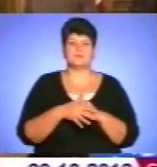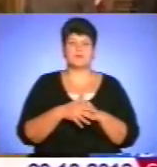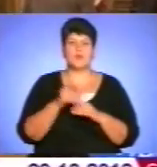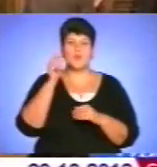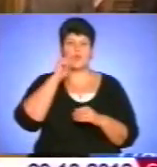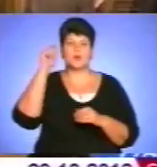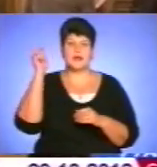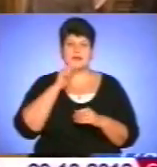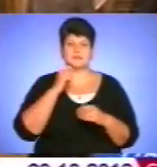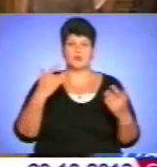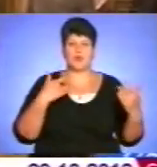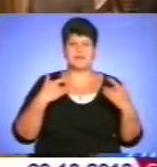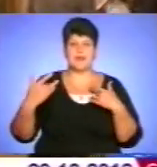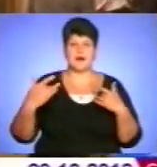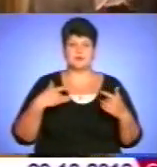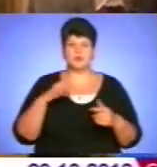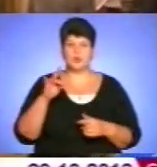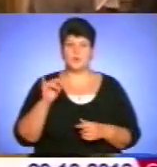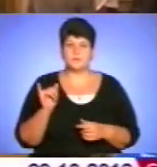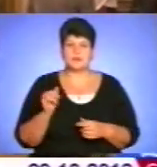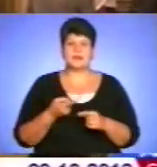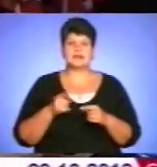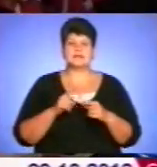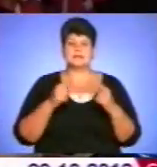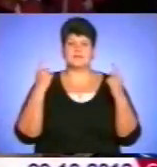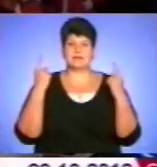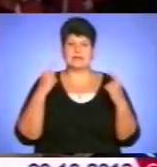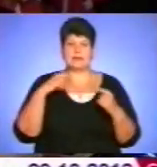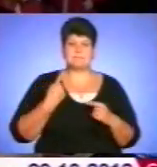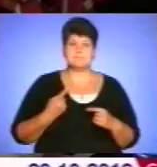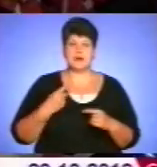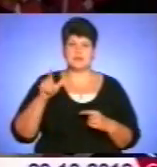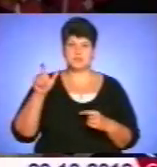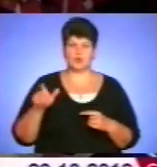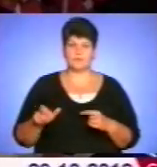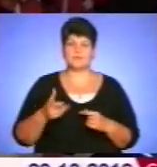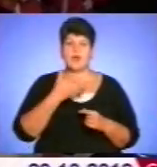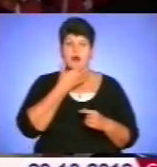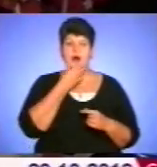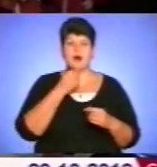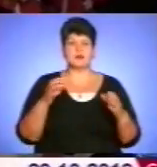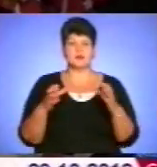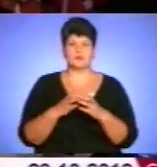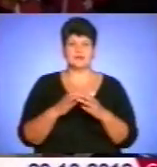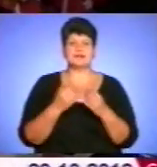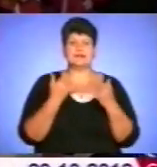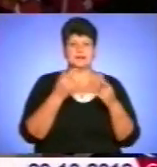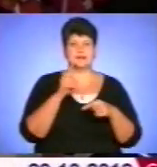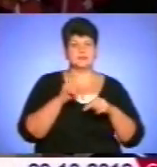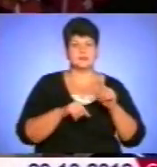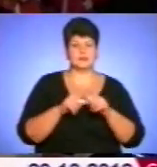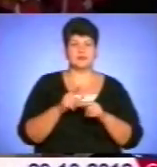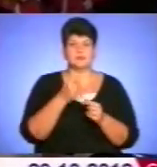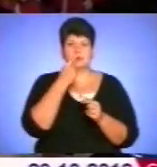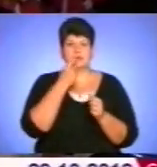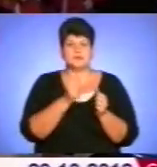українського театру цим великим майстром. Гарний колектив, для них це не чуже, їм це